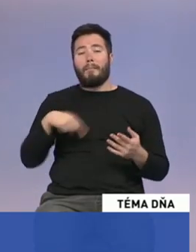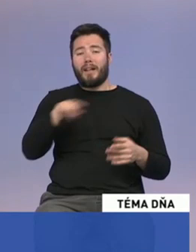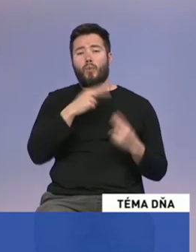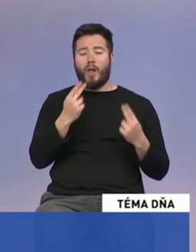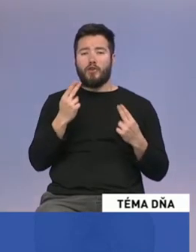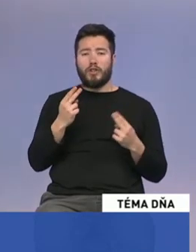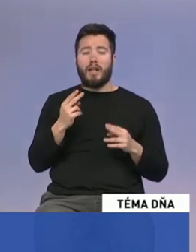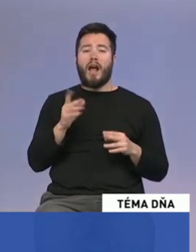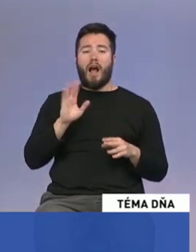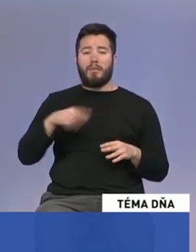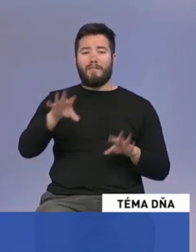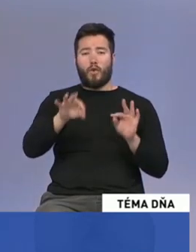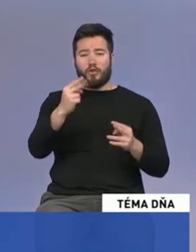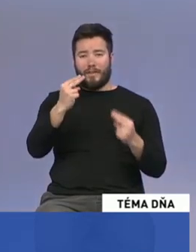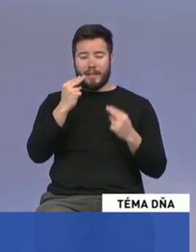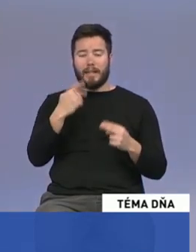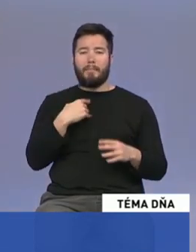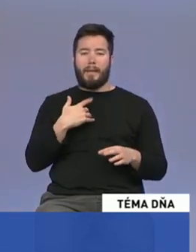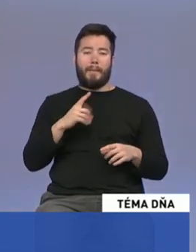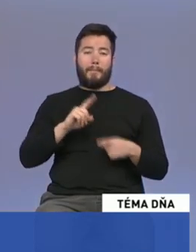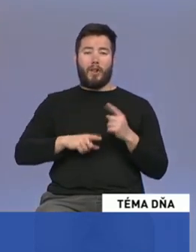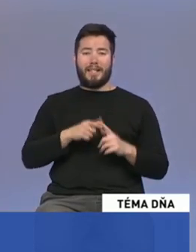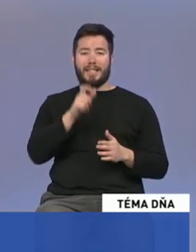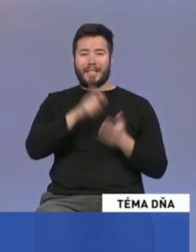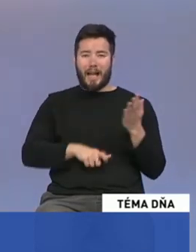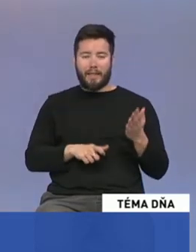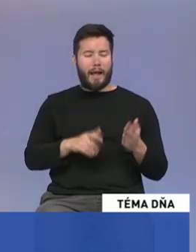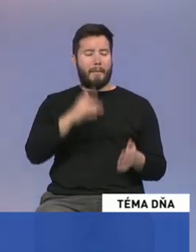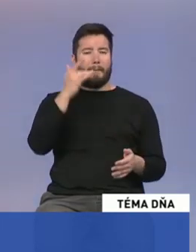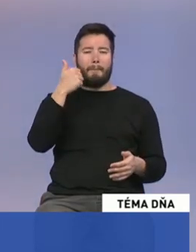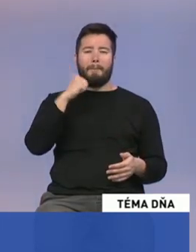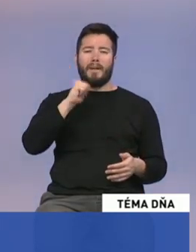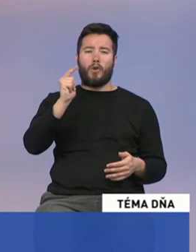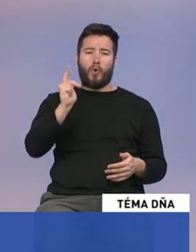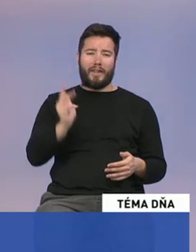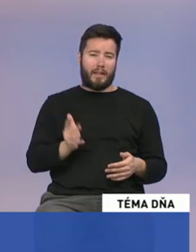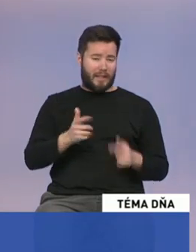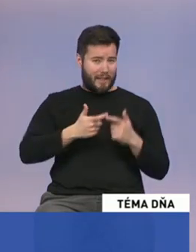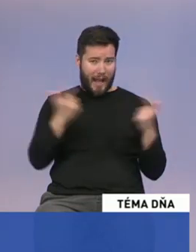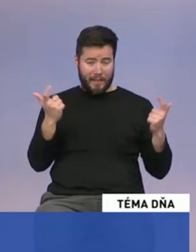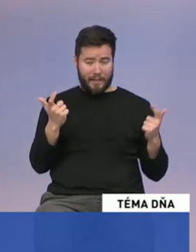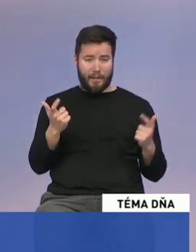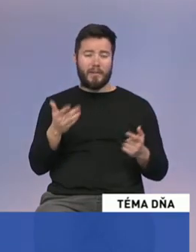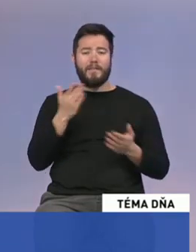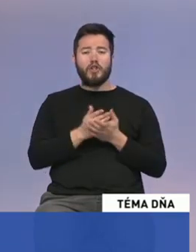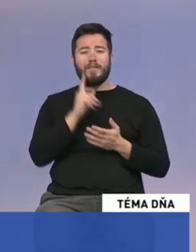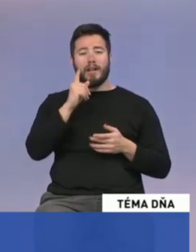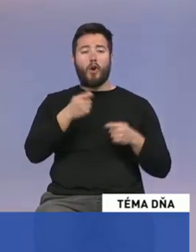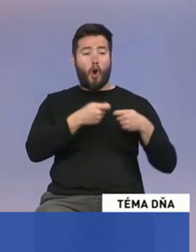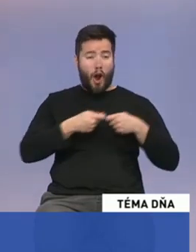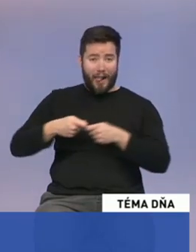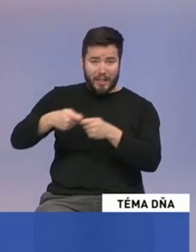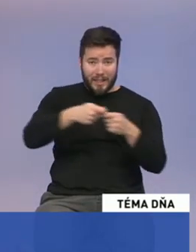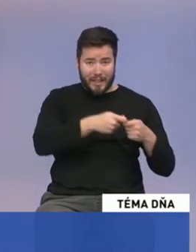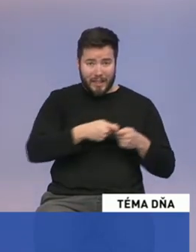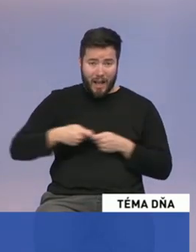politickou stranou, ktorá má jasné prioryty. Vždy v rámci koalícii môžete ísť len do